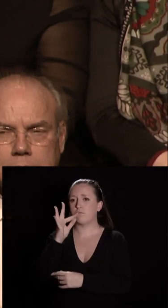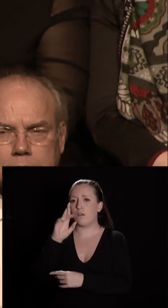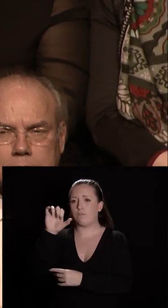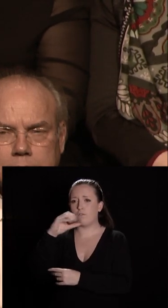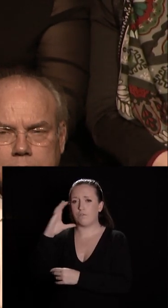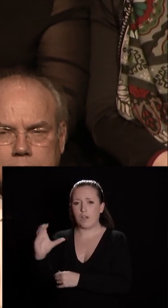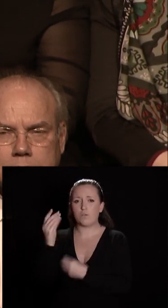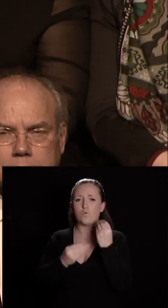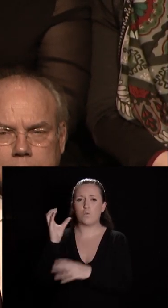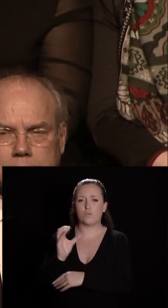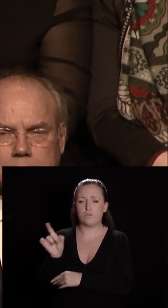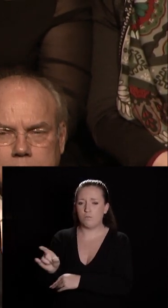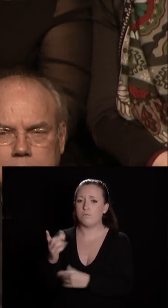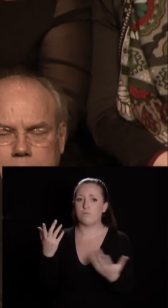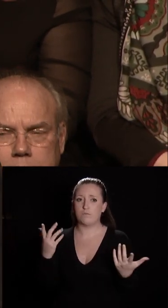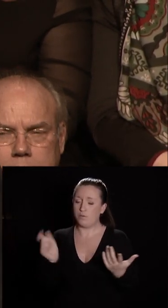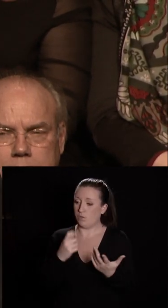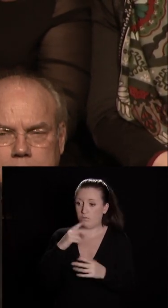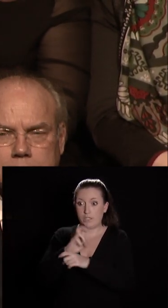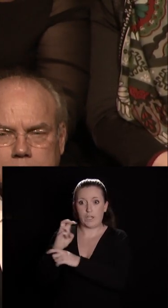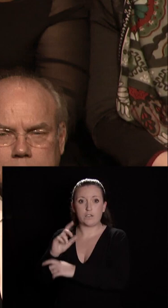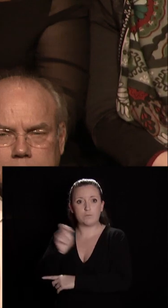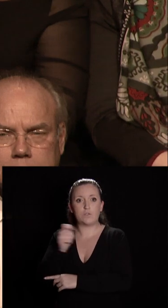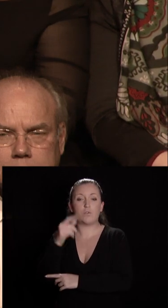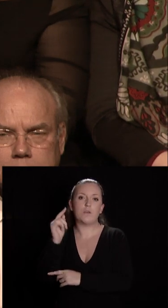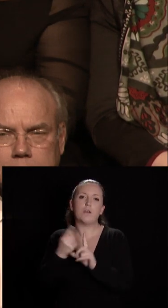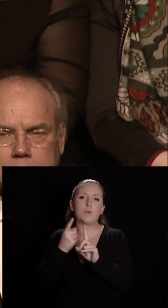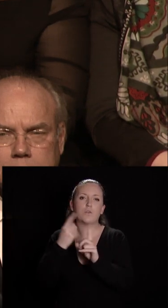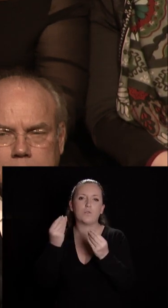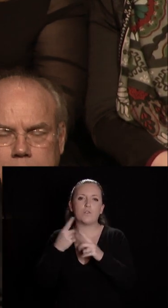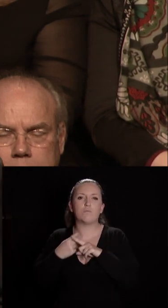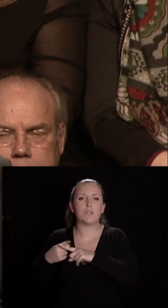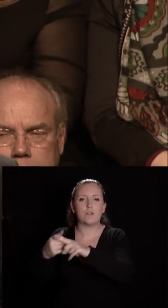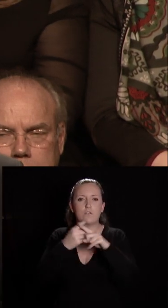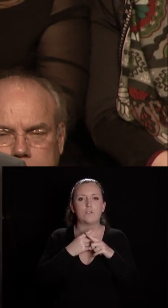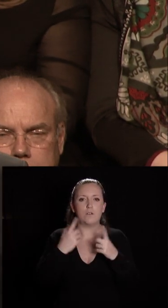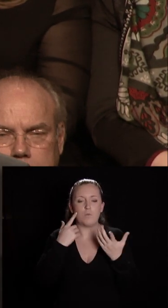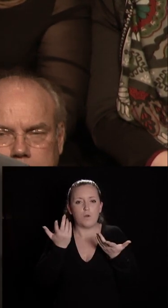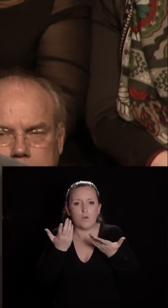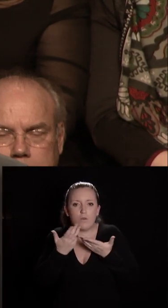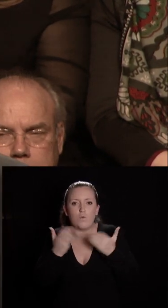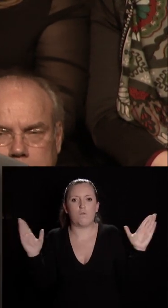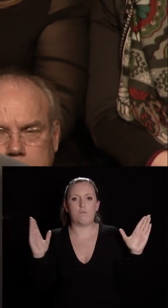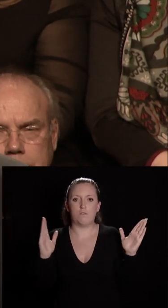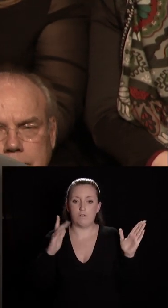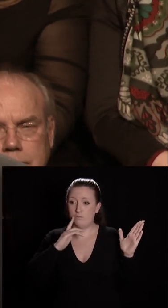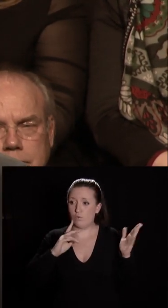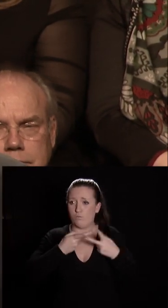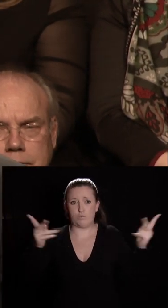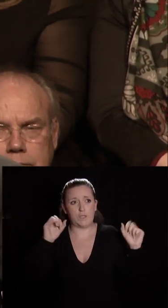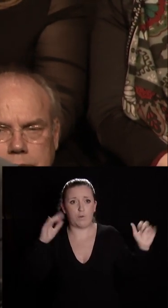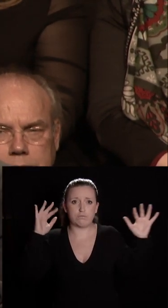nous seulement nous voulons bien évidemment les garder mais les faire partager et ouvrir toutes ces oeuvres au public